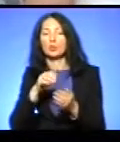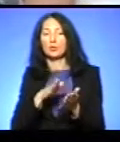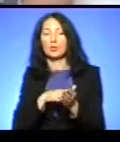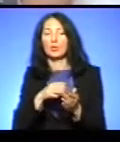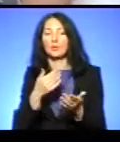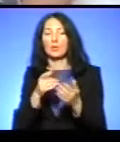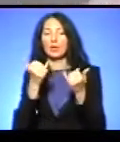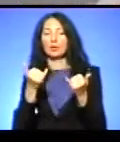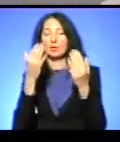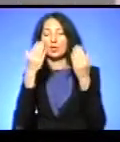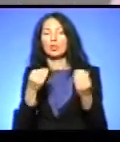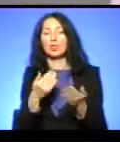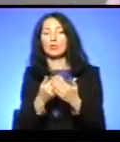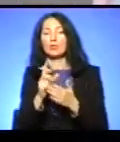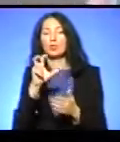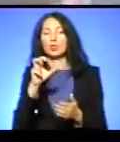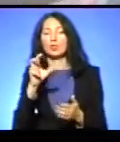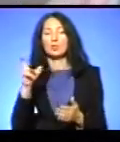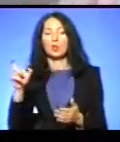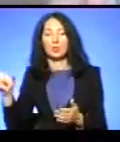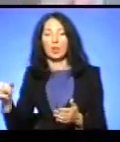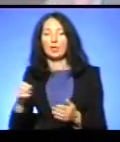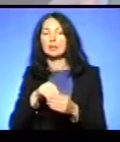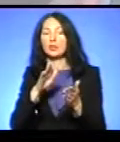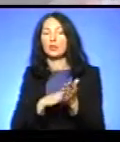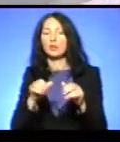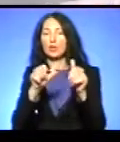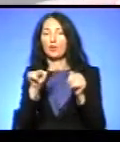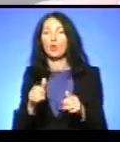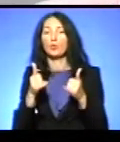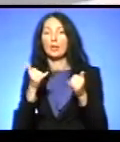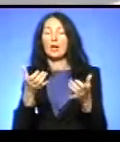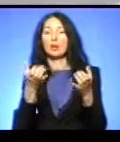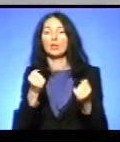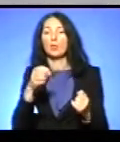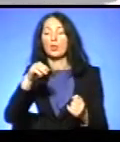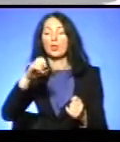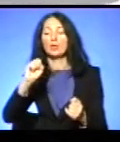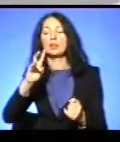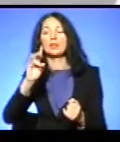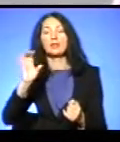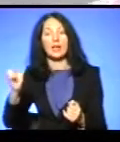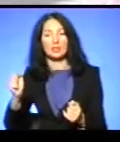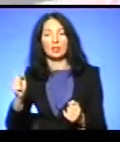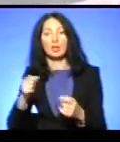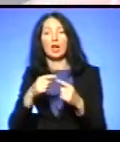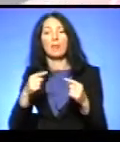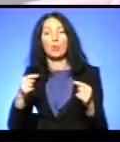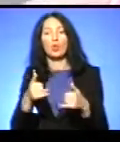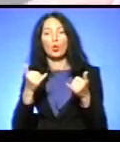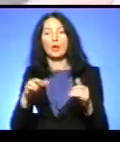людей заповнили форму на отримання тест-набору для проведення забору